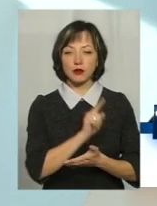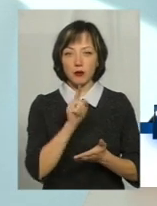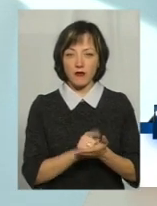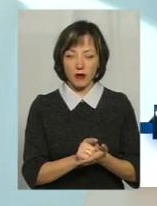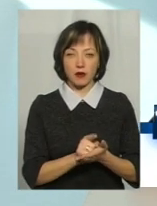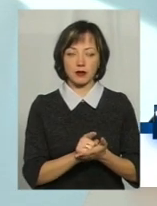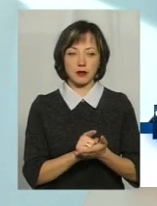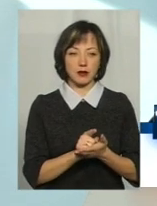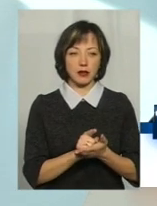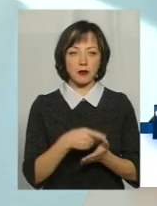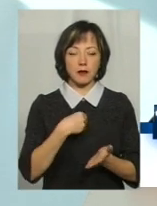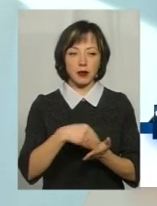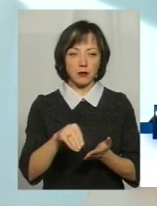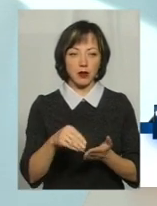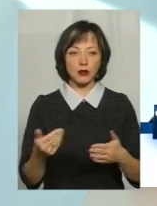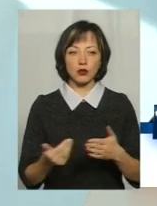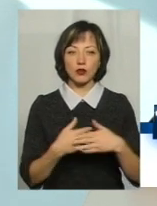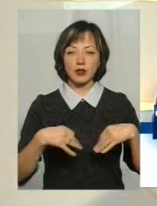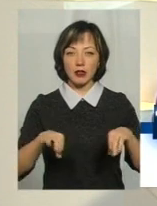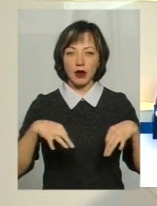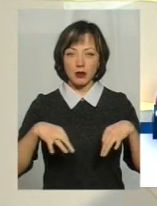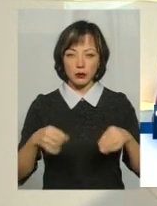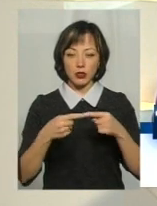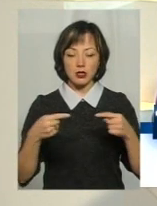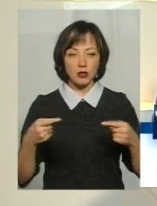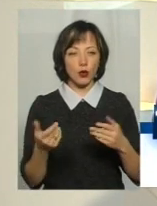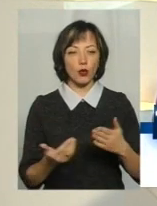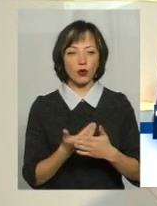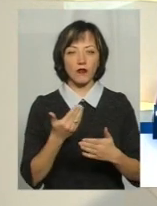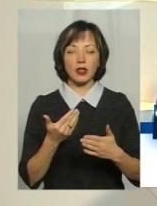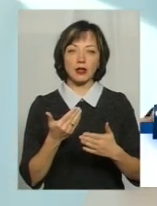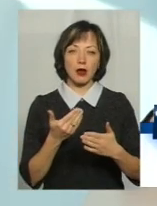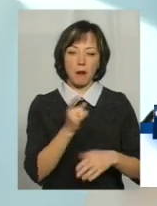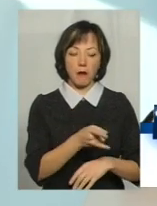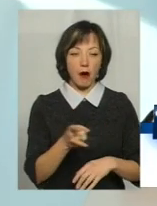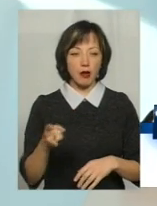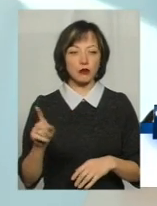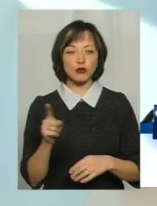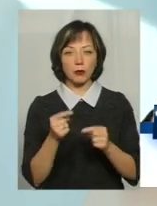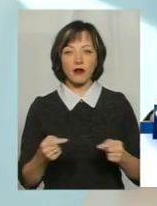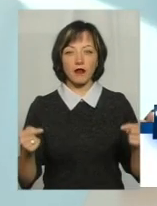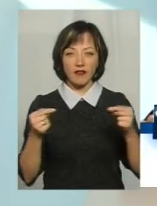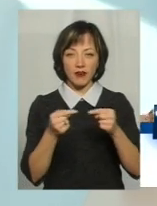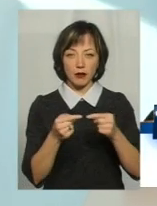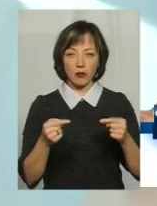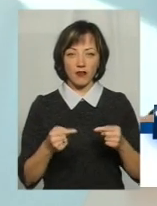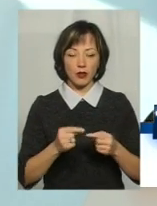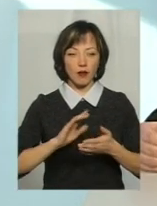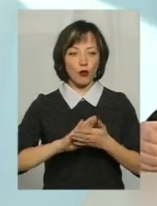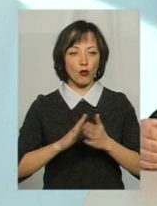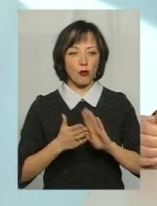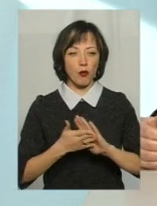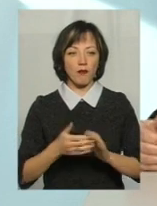'язуються придбати нові транспортні засоби, оновити парк, щоб він повністю відповідав умовам